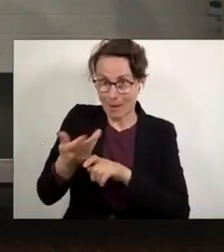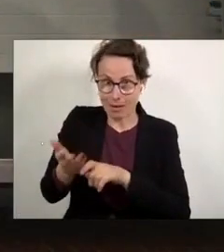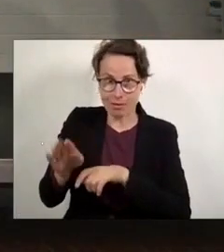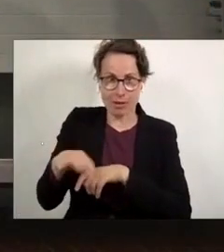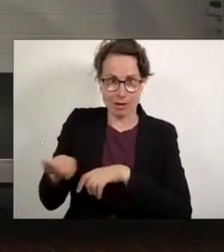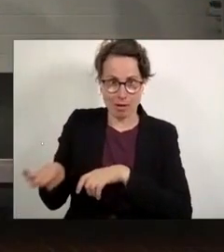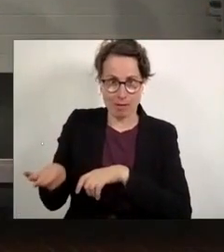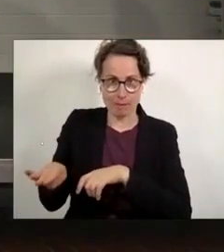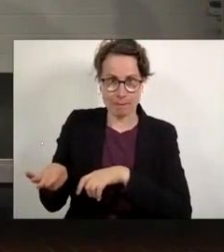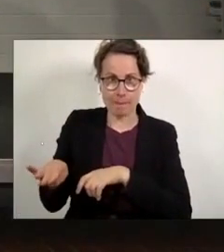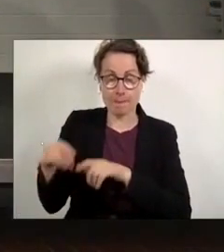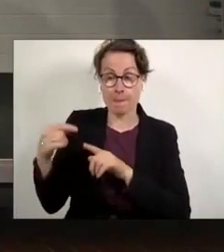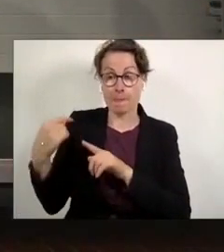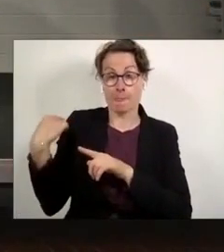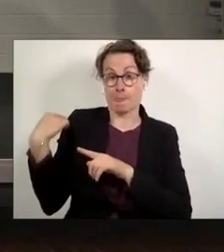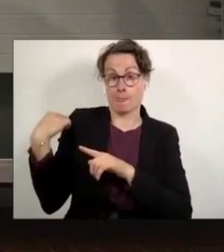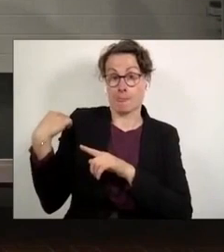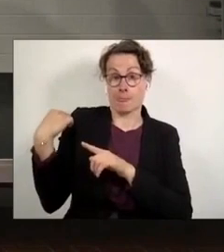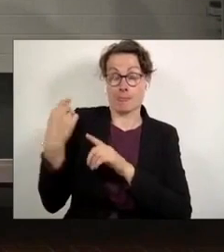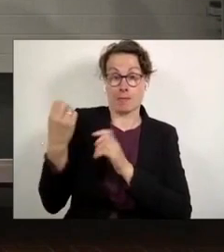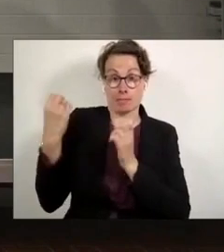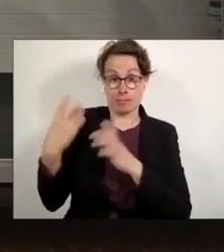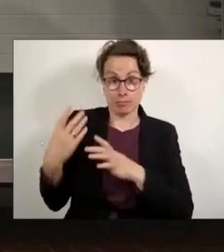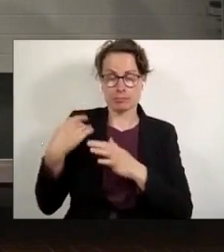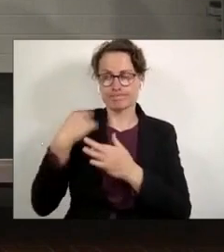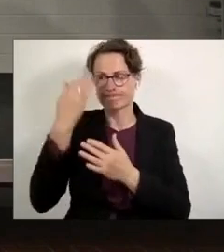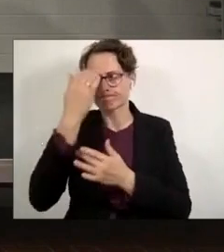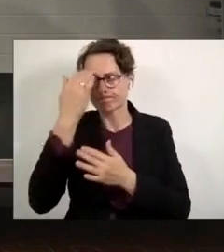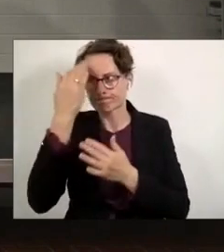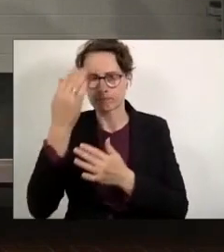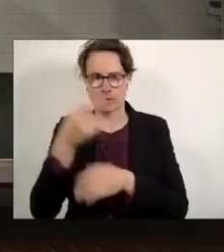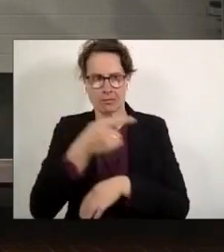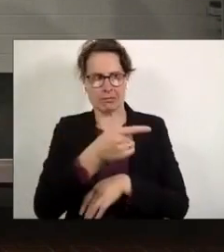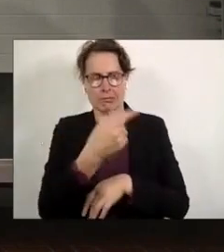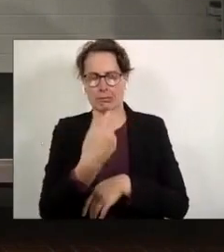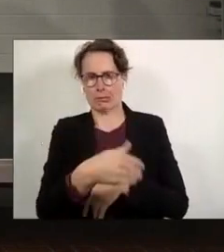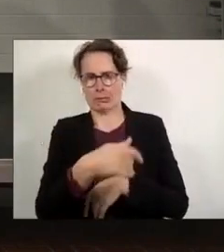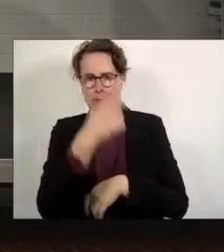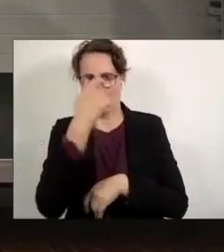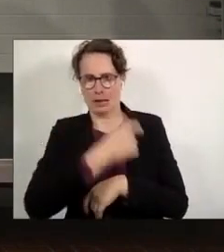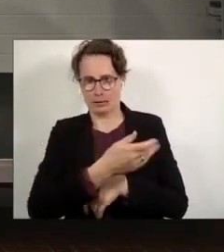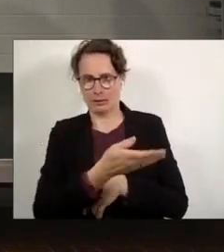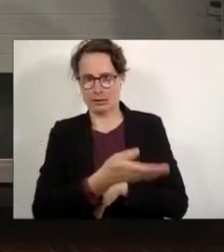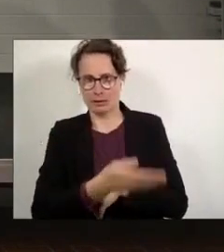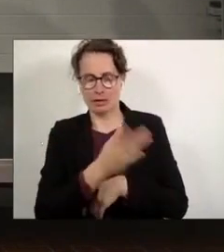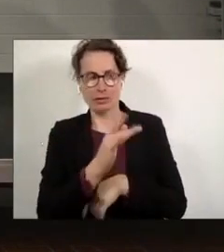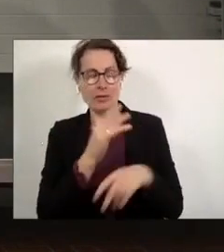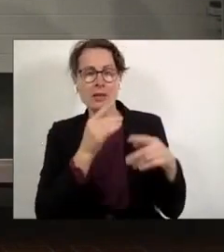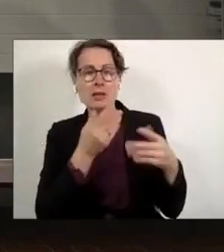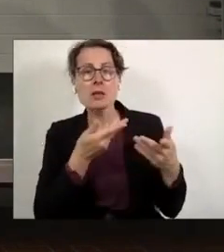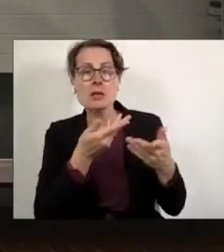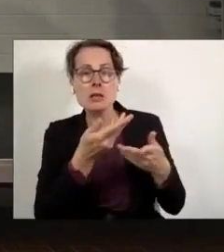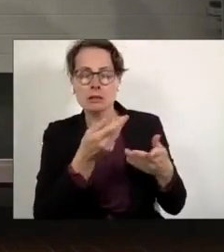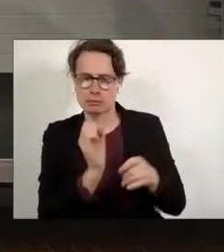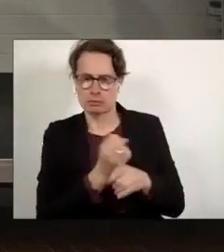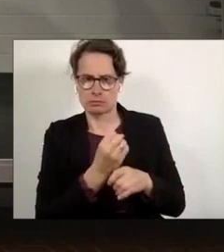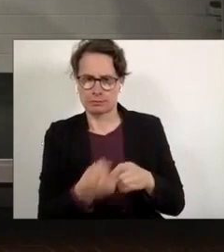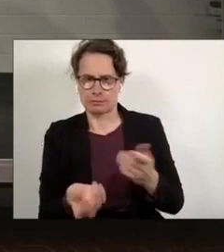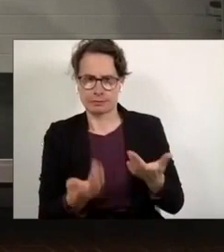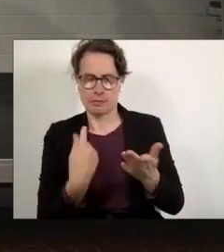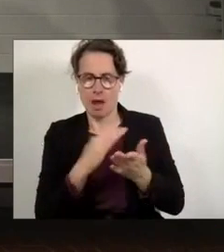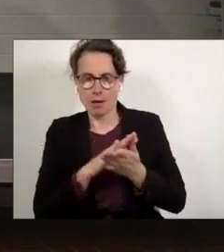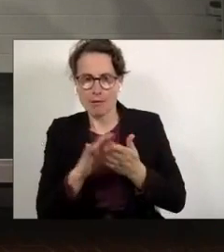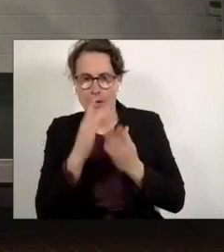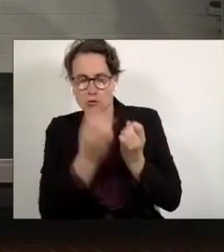dem Vorfall habe ich mir schon Gedanken gemacht, dass die es schon ernst meinen und dass mit einigen nicht zu reden ist, dass man sich eigentlich einfach nur